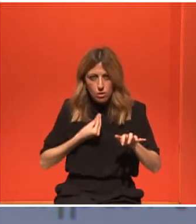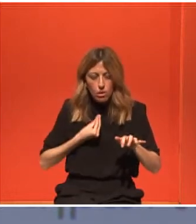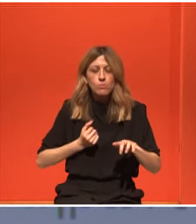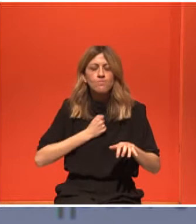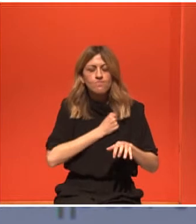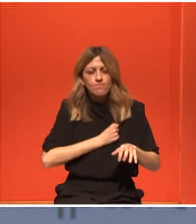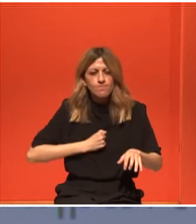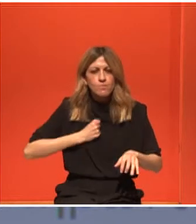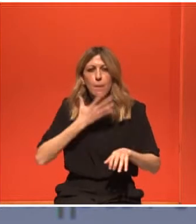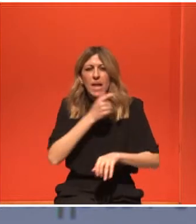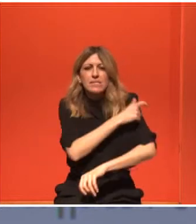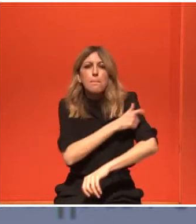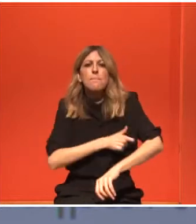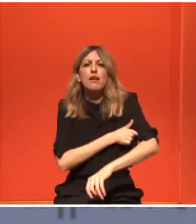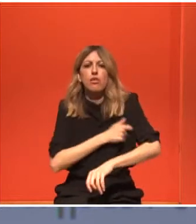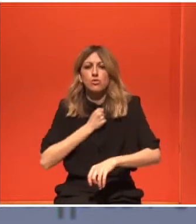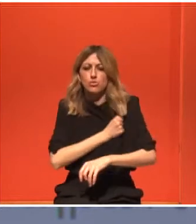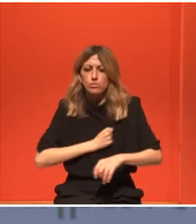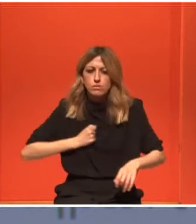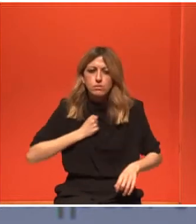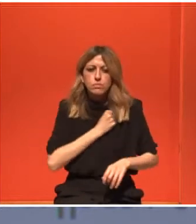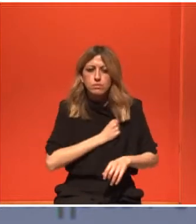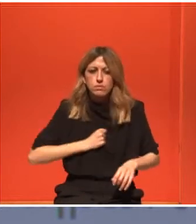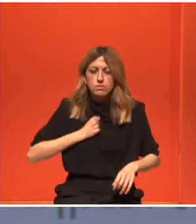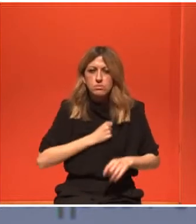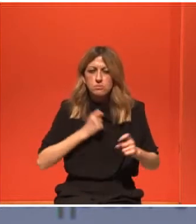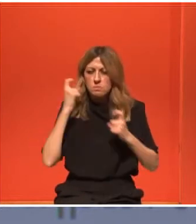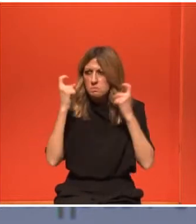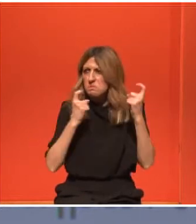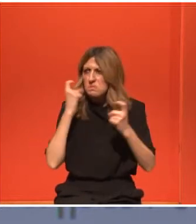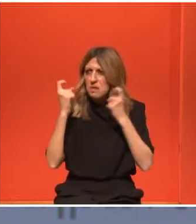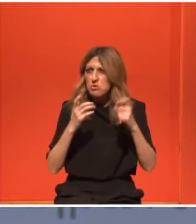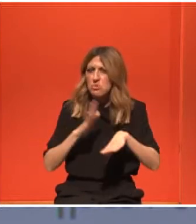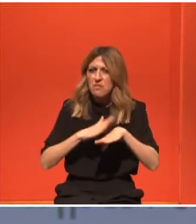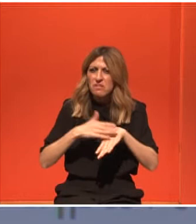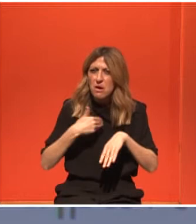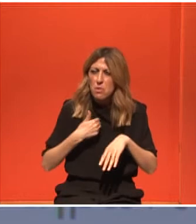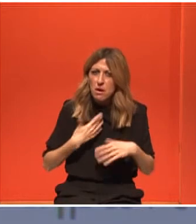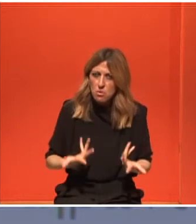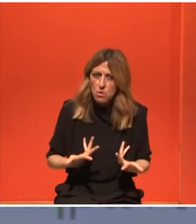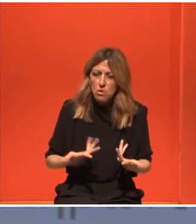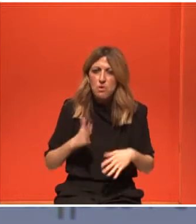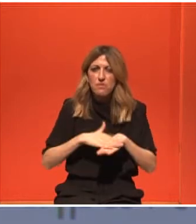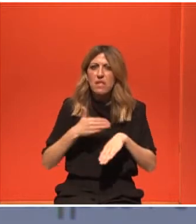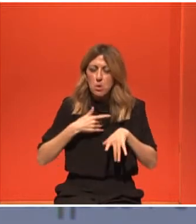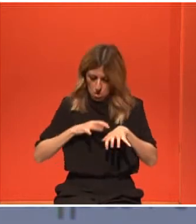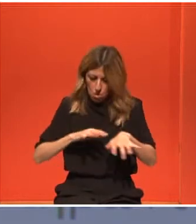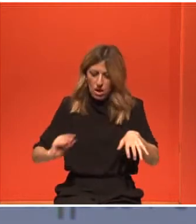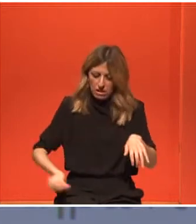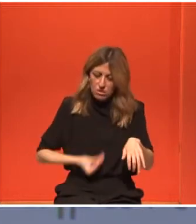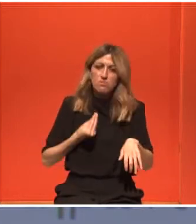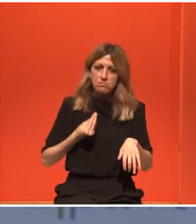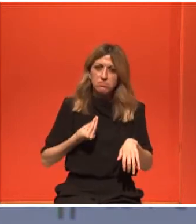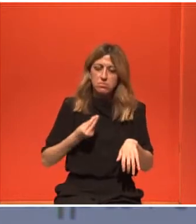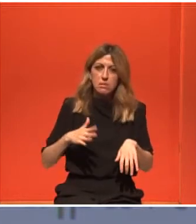Θρήνησα εμένα που επέτρεψα να φτάσω σε αυτή την κατάσταση. Θρήνησα το ότι θα έχανα κάποιους μήνες μέσα στο νοσοκομείο.